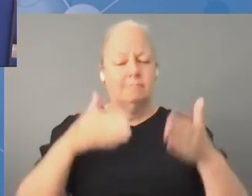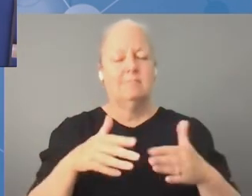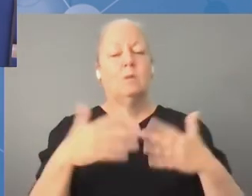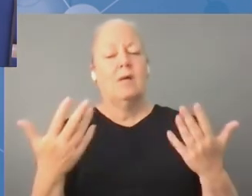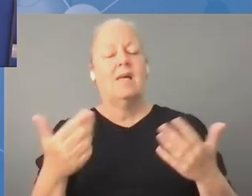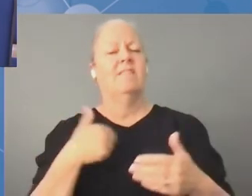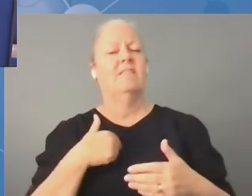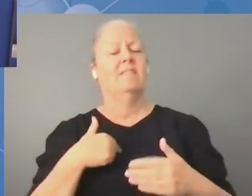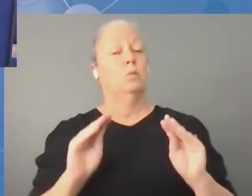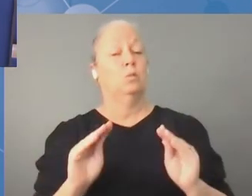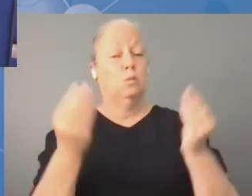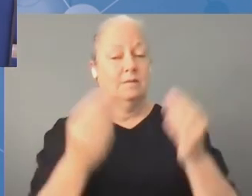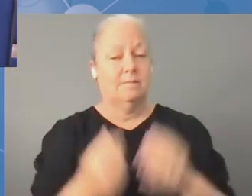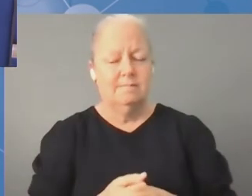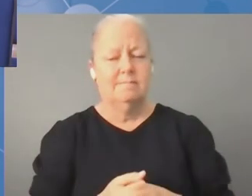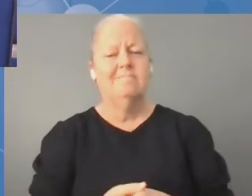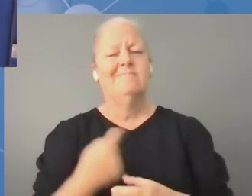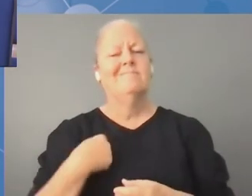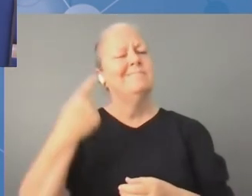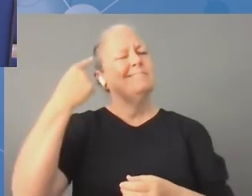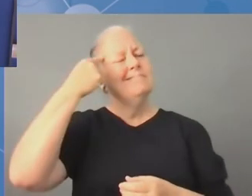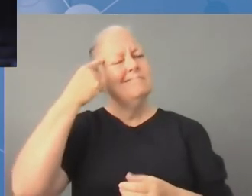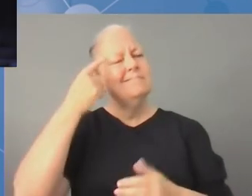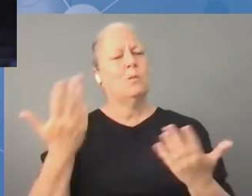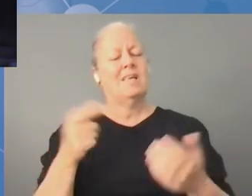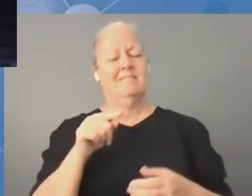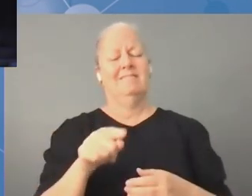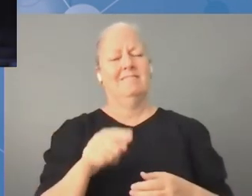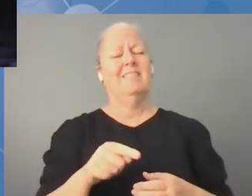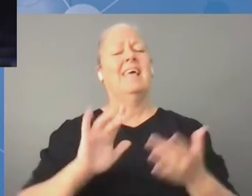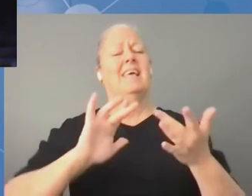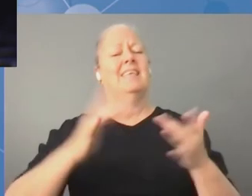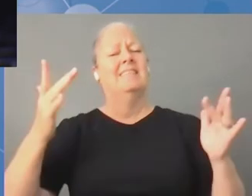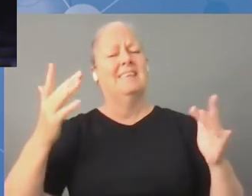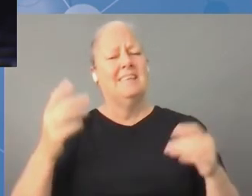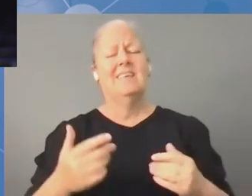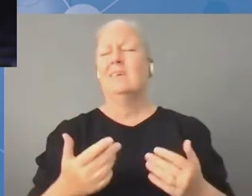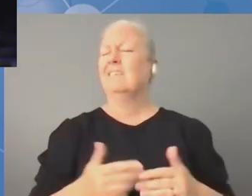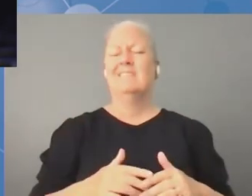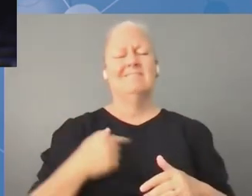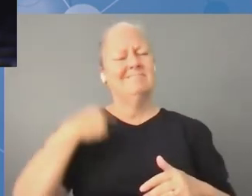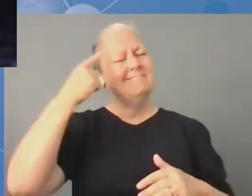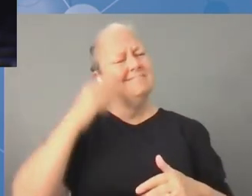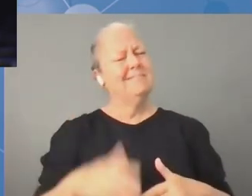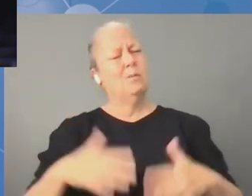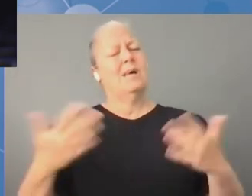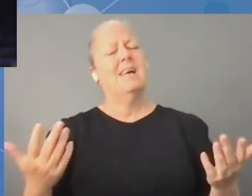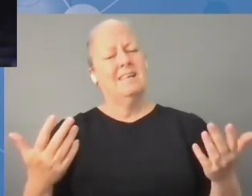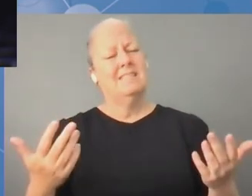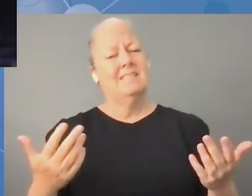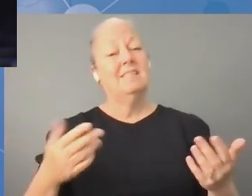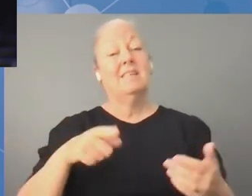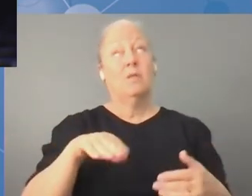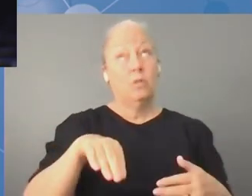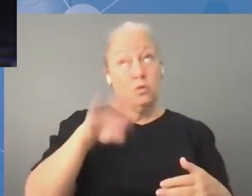z Afryki. Jeżeli chodzi o zarządzanie internetem w wymiarze globalnym, cały